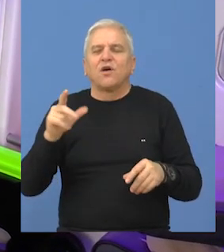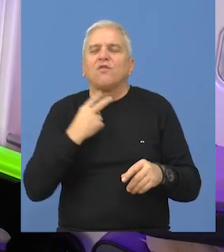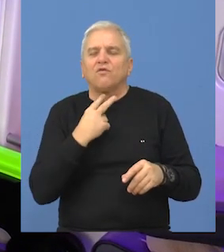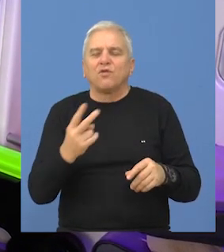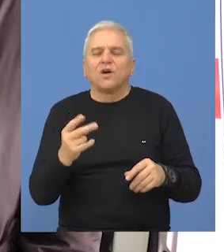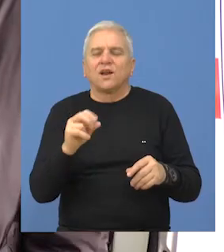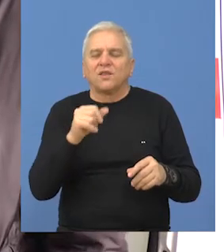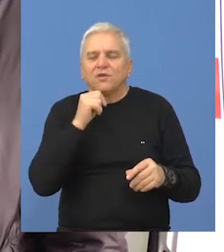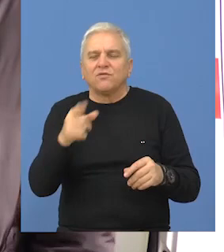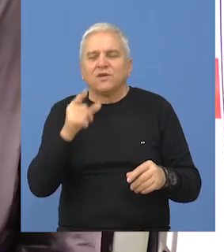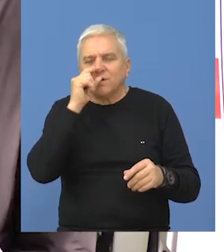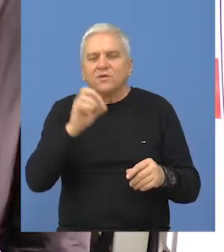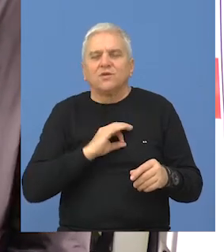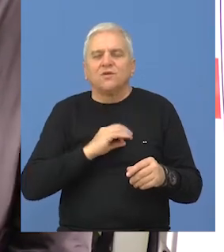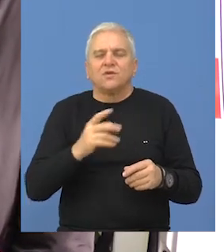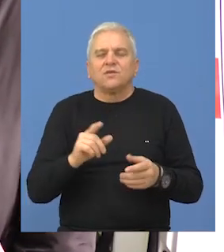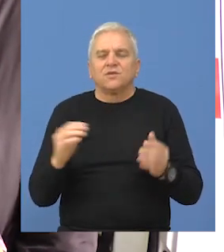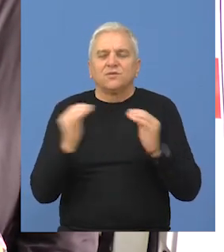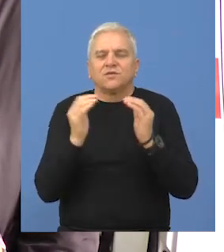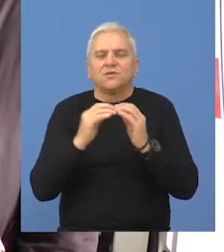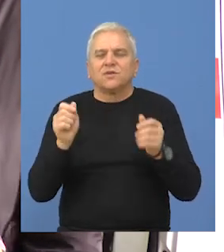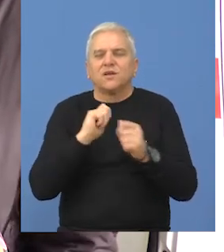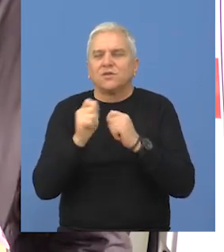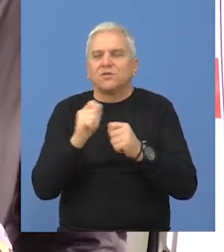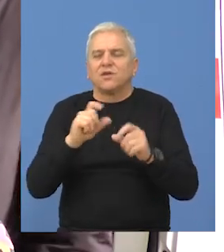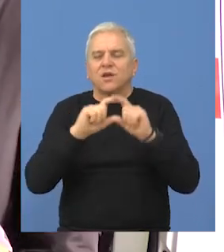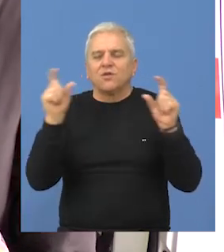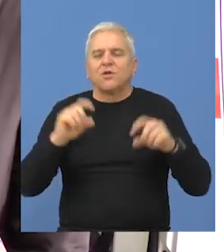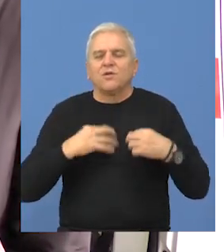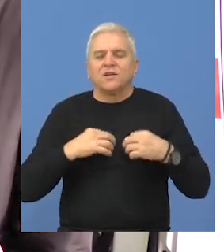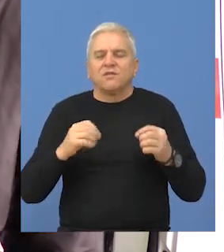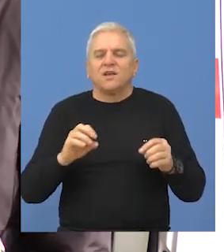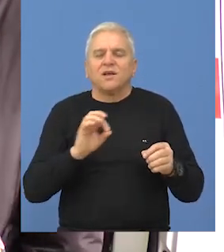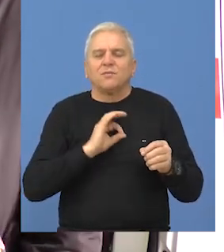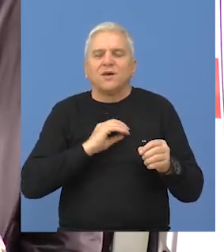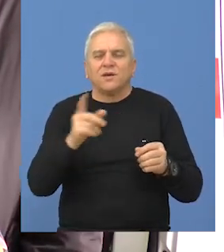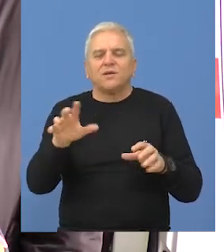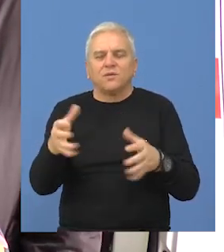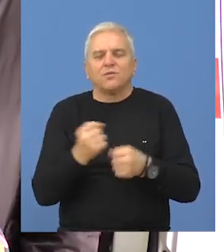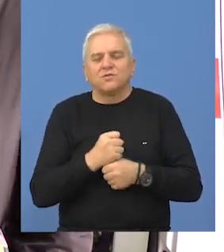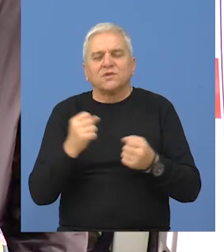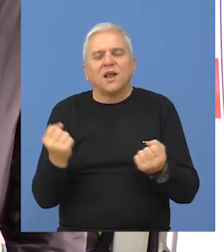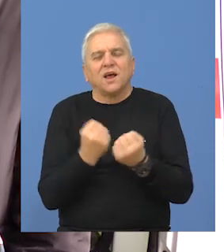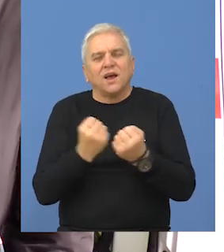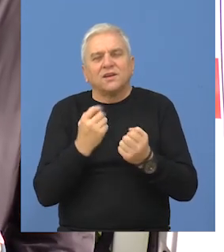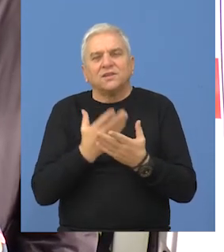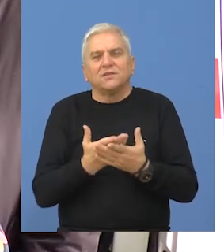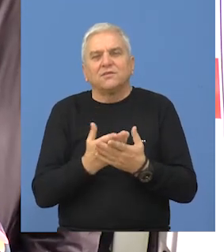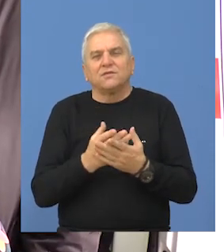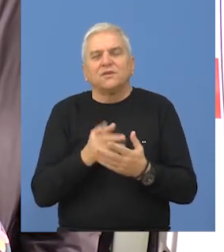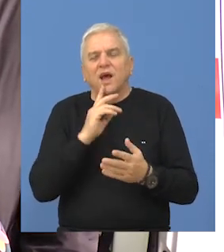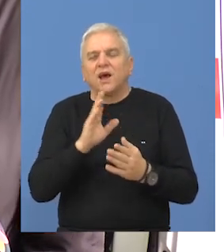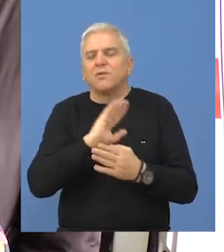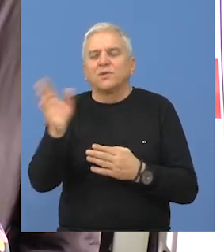Vuk Radojević. Opština Bečaj je u saradnji i u dogovoru sa Domom zdravlja Bečaj preduzela aktivnosti